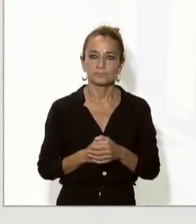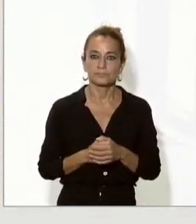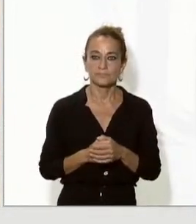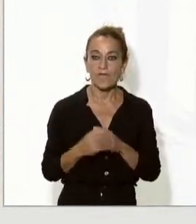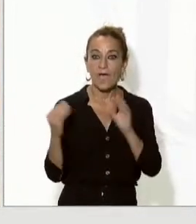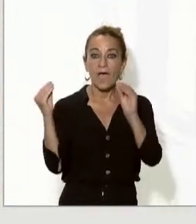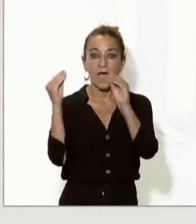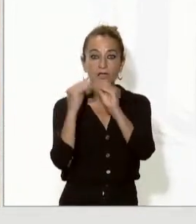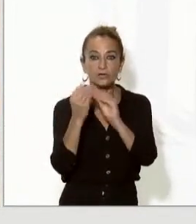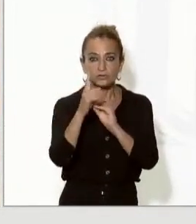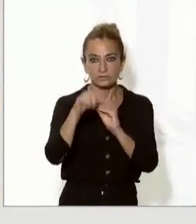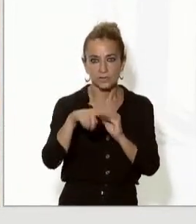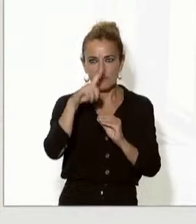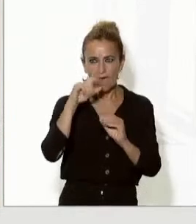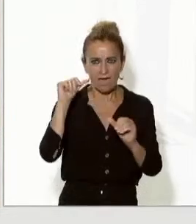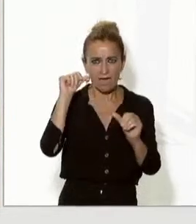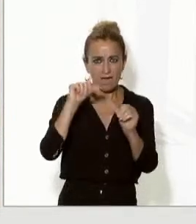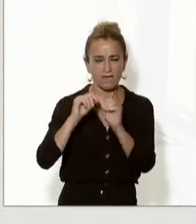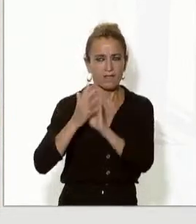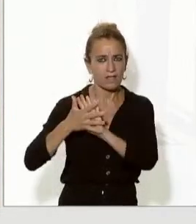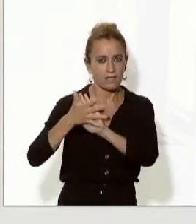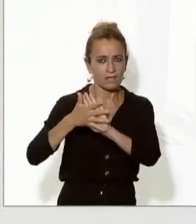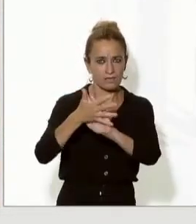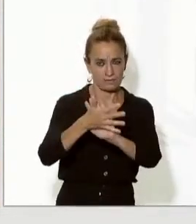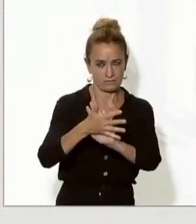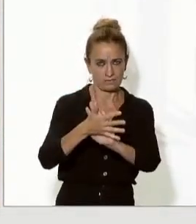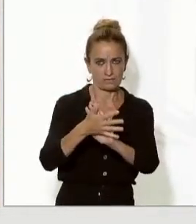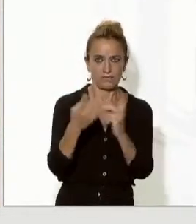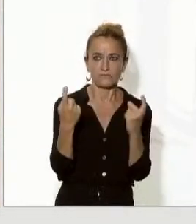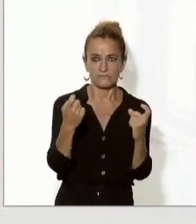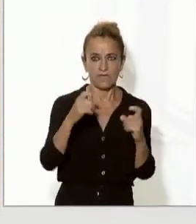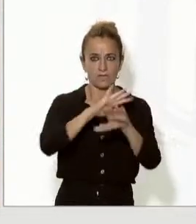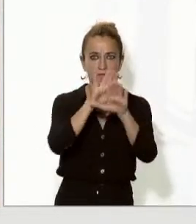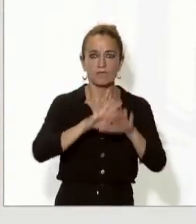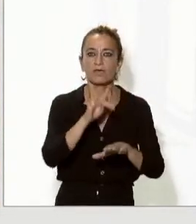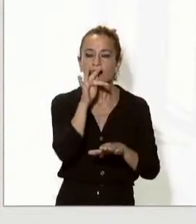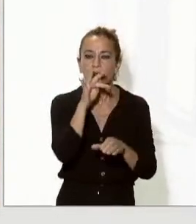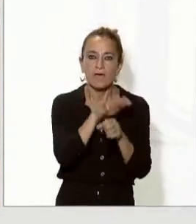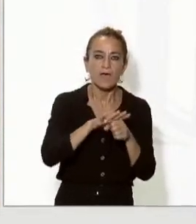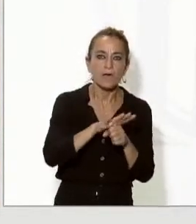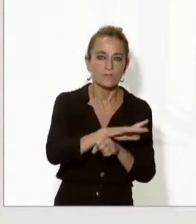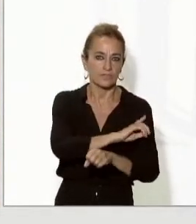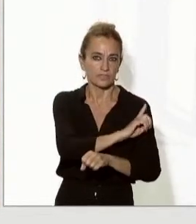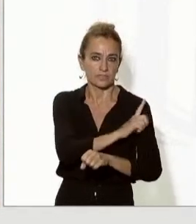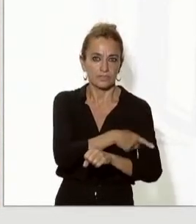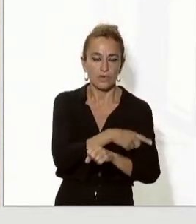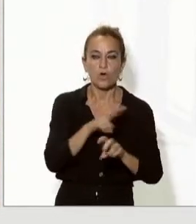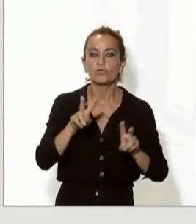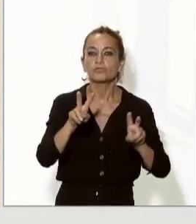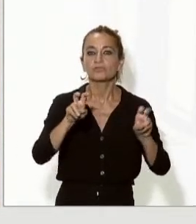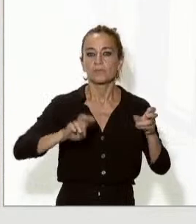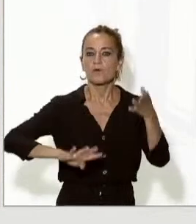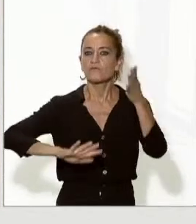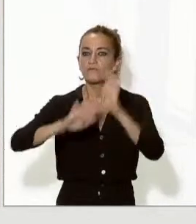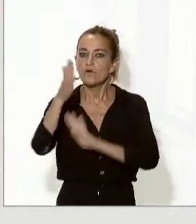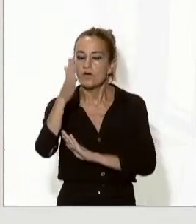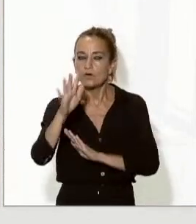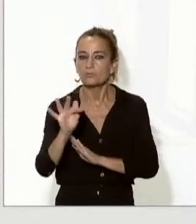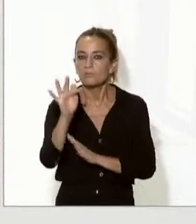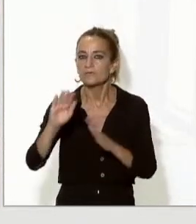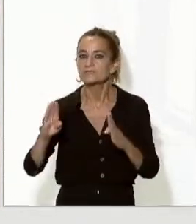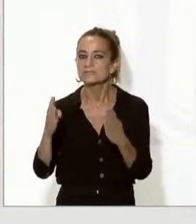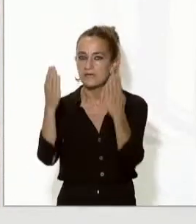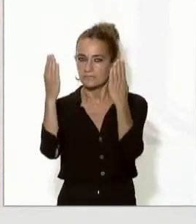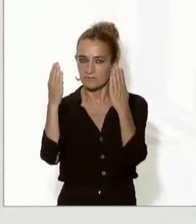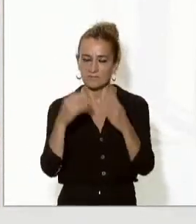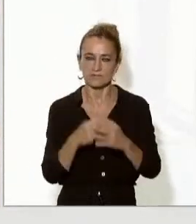en parlem, però que també estan molt madurs, tant en matèria esportiva com en matèria de prevenció i extinció d'issedis i salvaments, i en aquest sentit hem